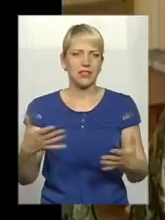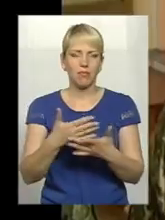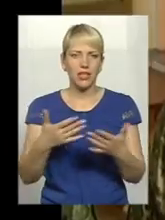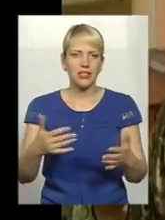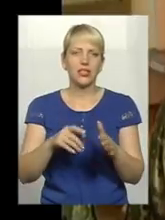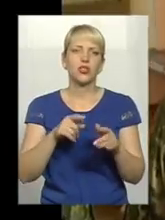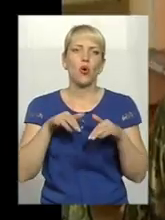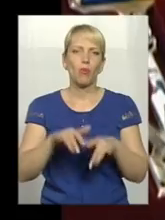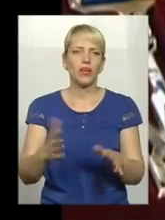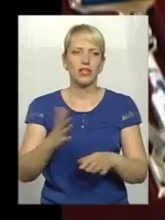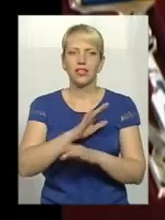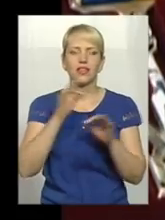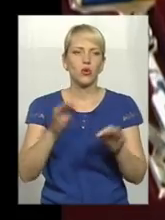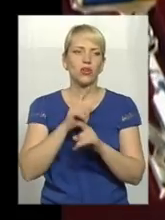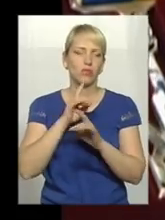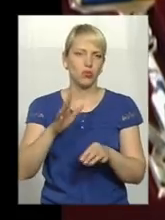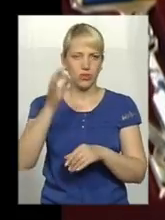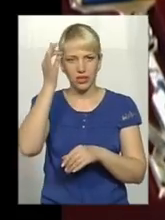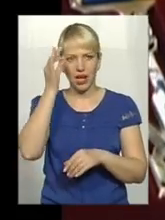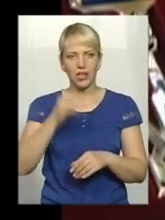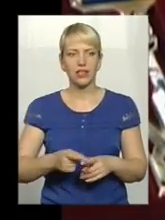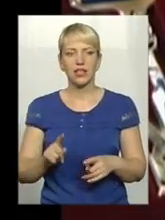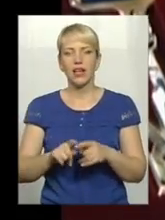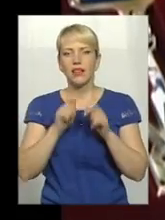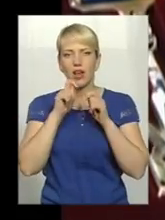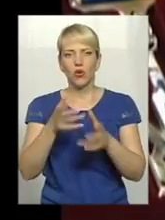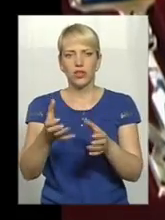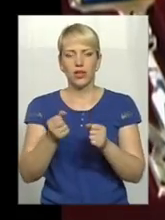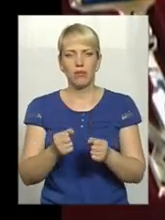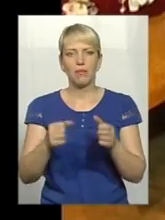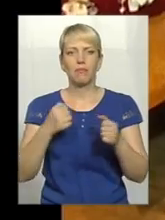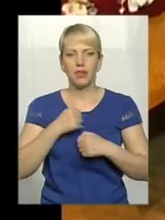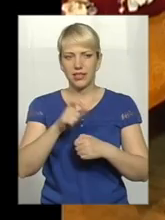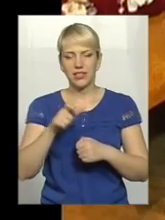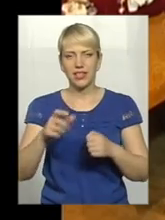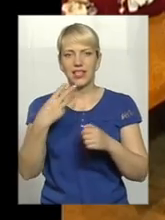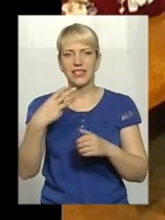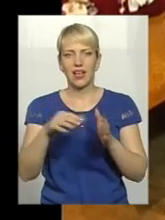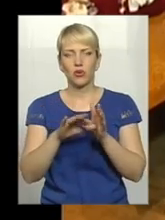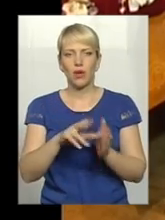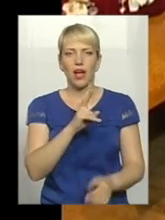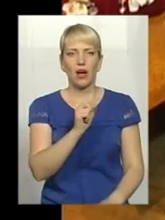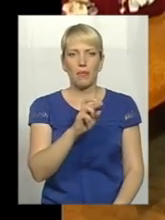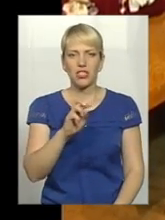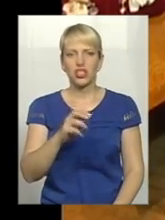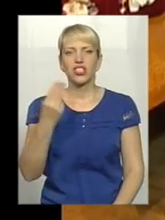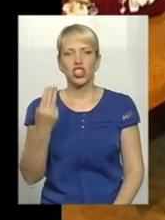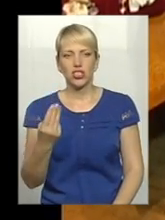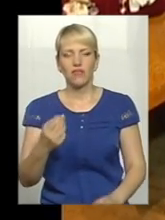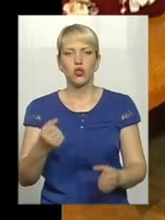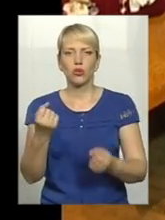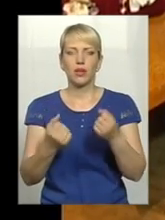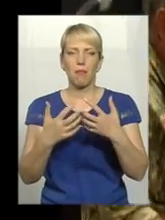ніколи не будуть згадані. Почесні нагороди отримали бійці 30-ї бригади Олег Купичинський і Олександр Шевчук. Механік-водій